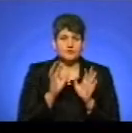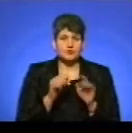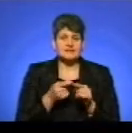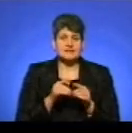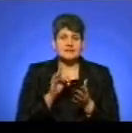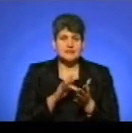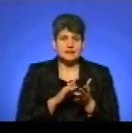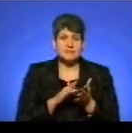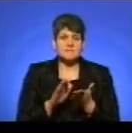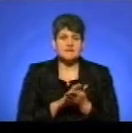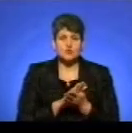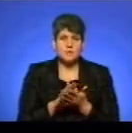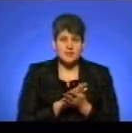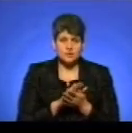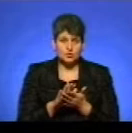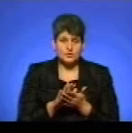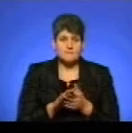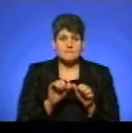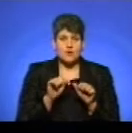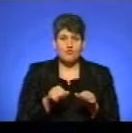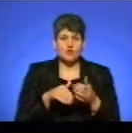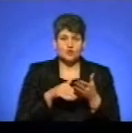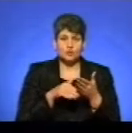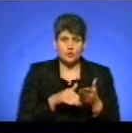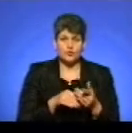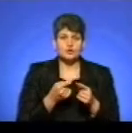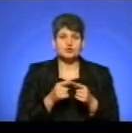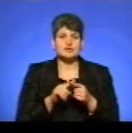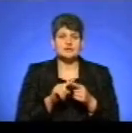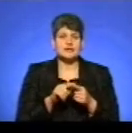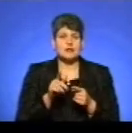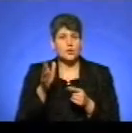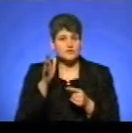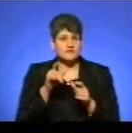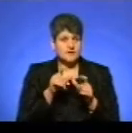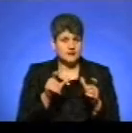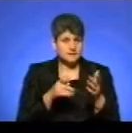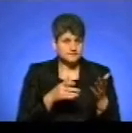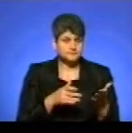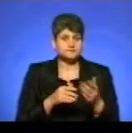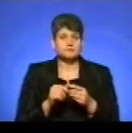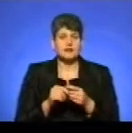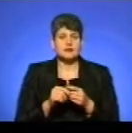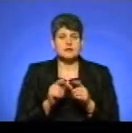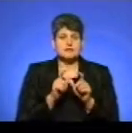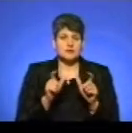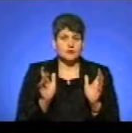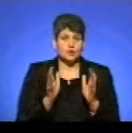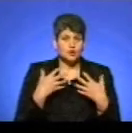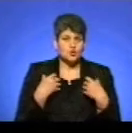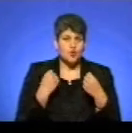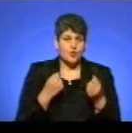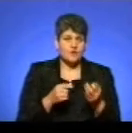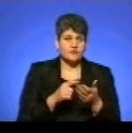центри безоплатної правової допомоги, що це є заклади освіти, заклади охорони здоров'я, тобто,